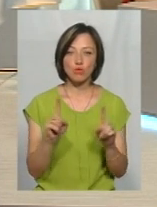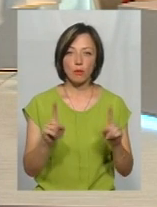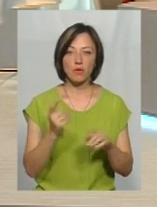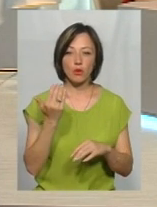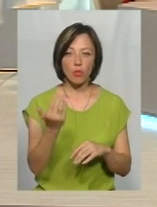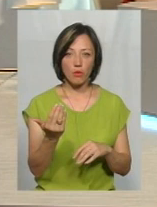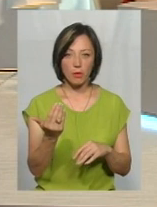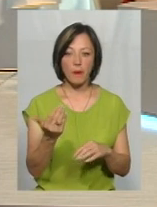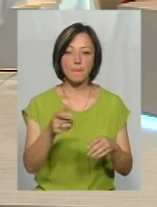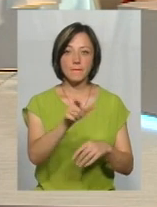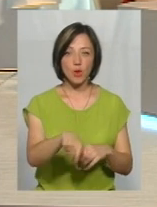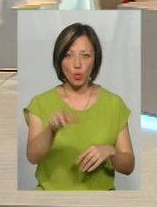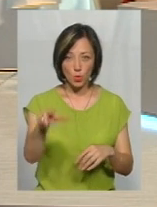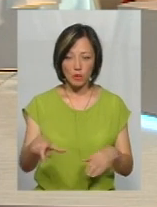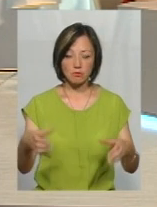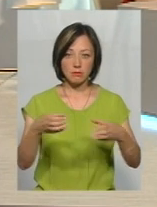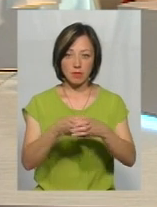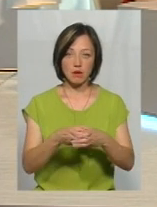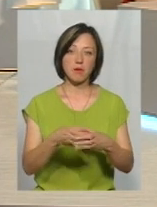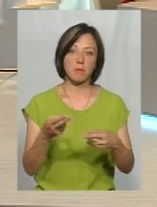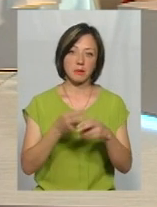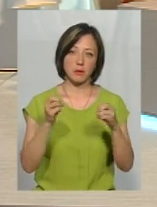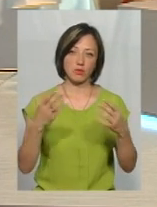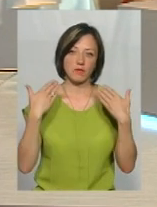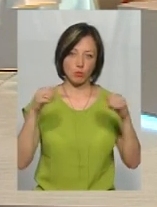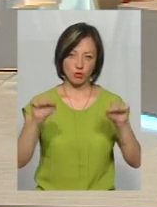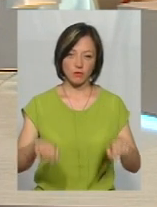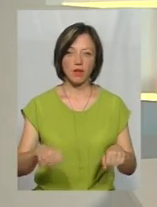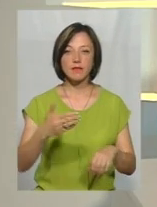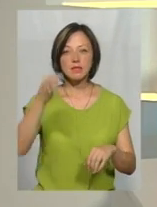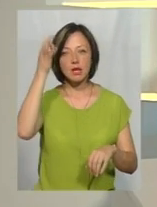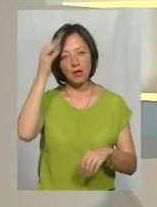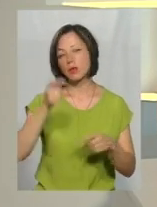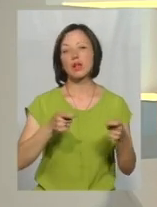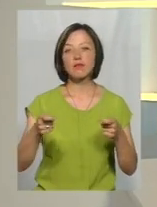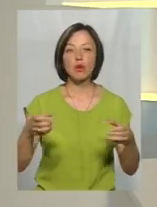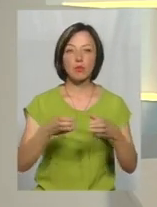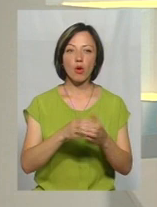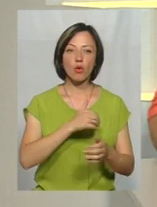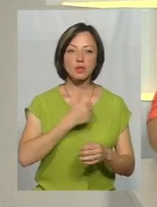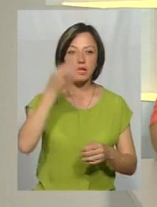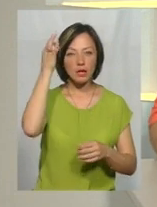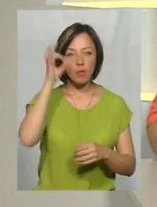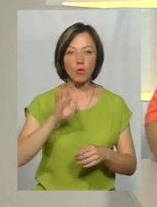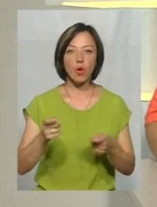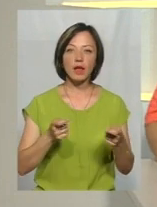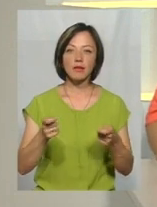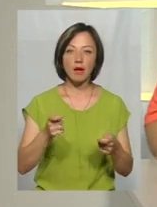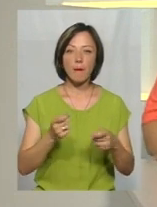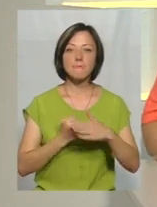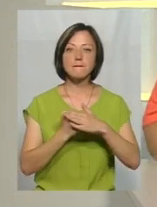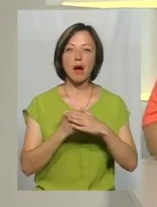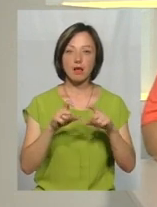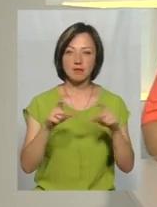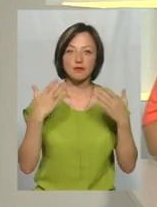щоб мешканці цієї громади безпечно відпочивали. Ви згадали про керівників громад, хочеться згадати ще про керівників баз. Бо